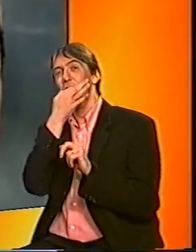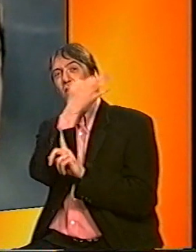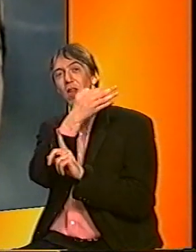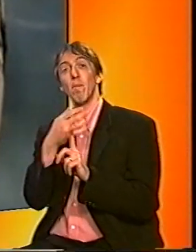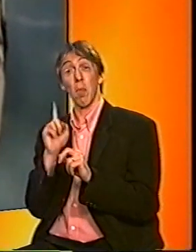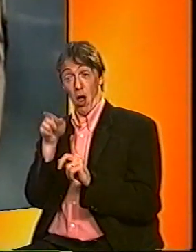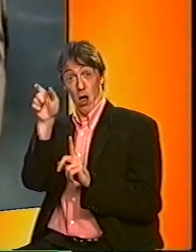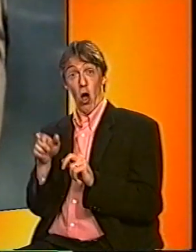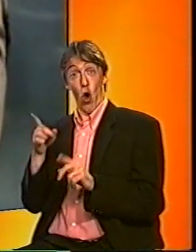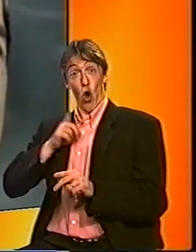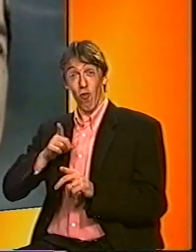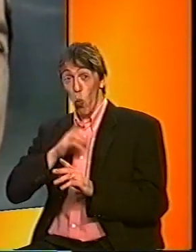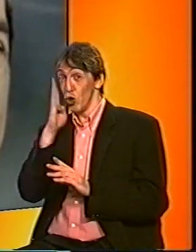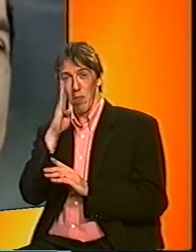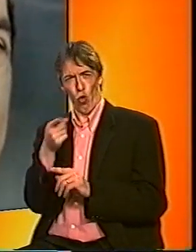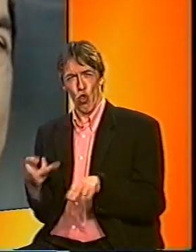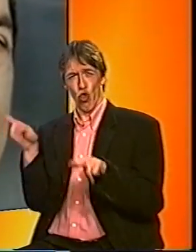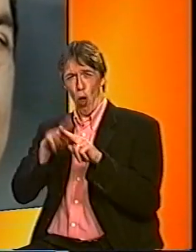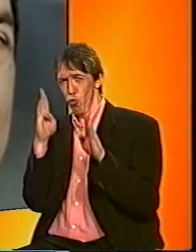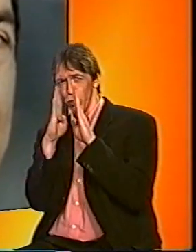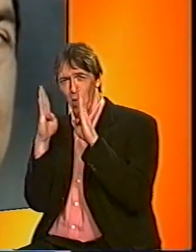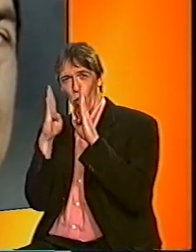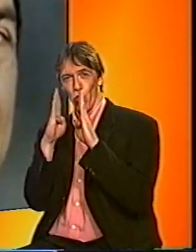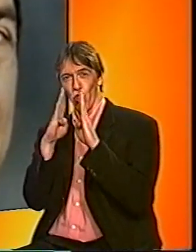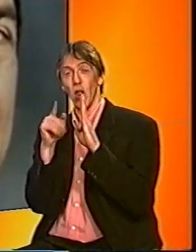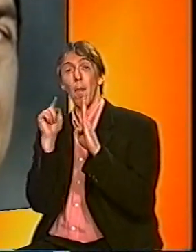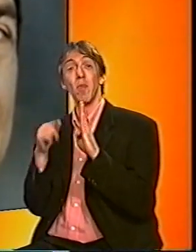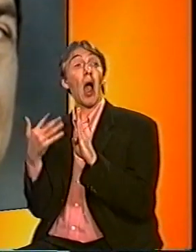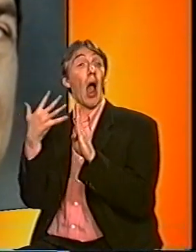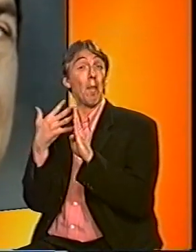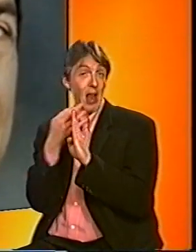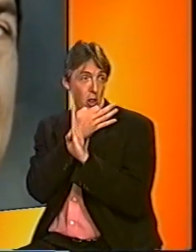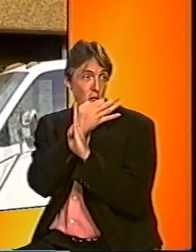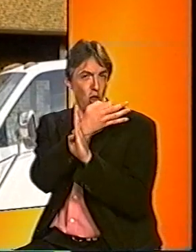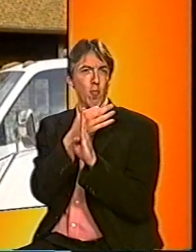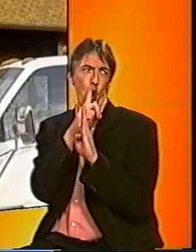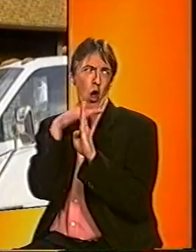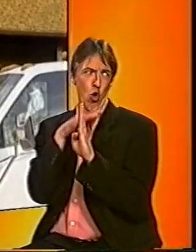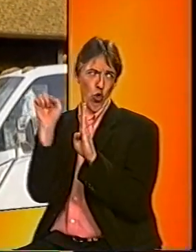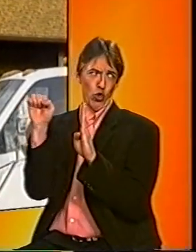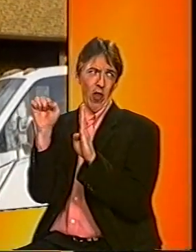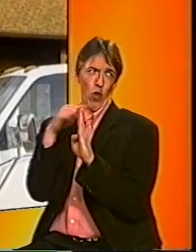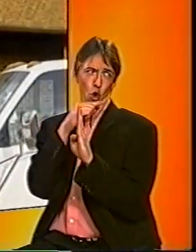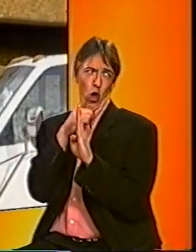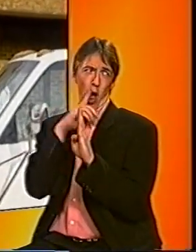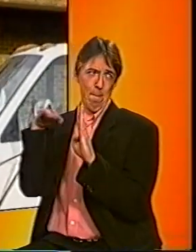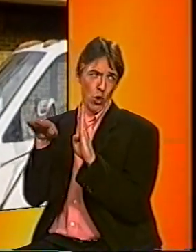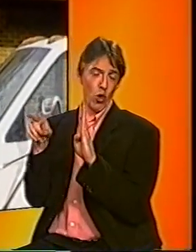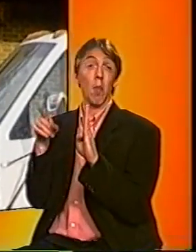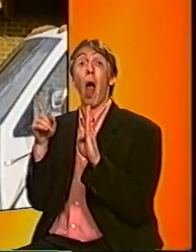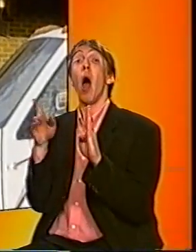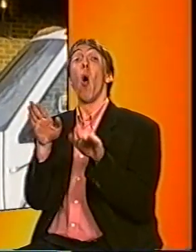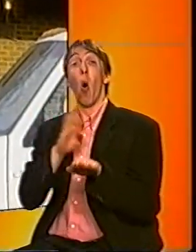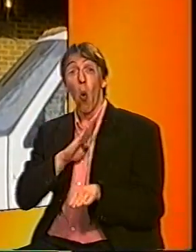gewone spion. Hij was een dubbelspion. Aan de Amerikanen vertelde hij geheimen over Rusland. Maar ondertussen vertelde hij de Russen